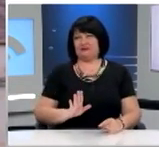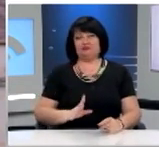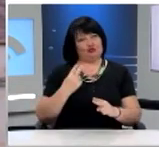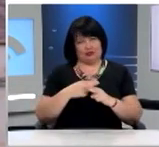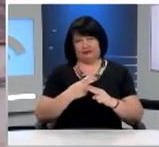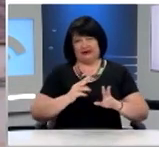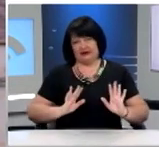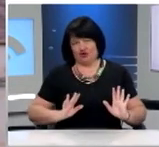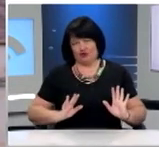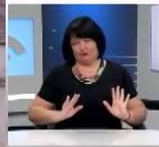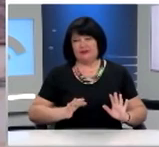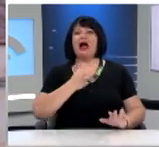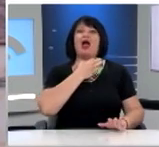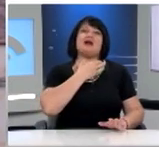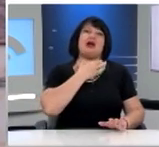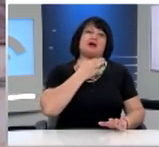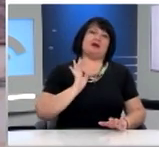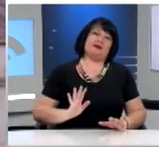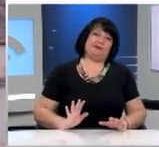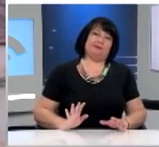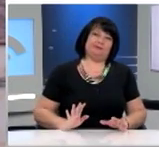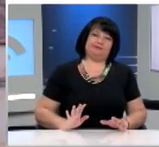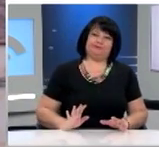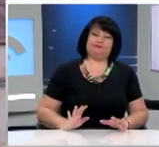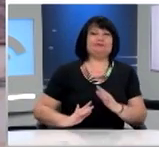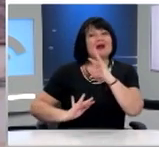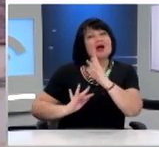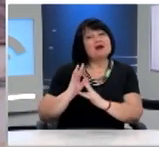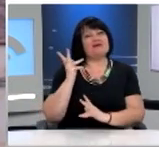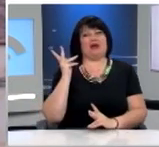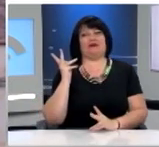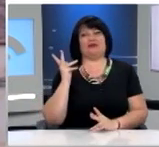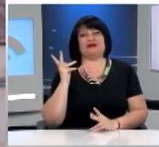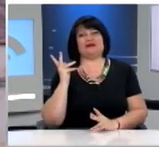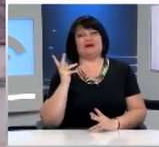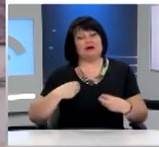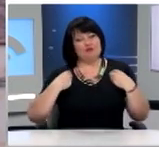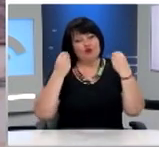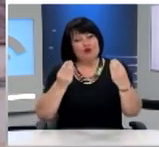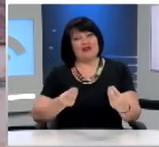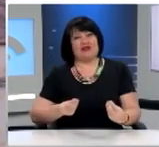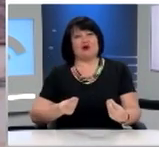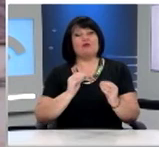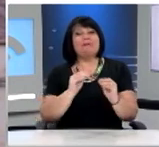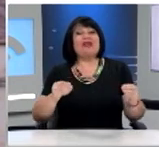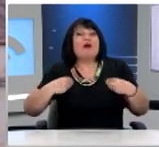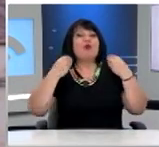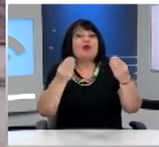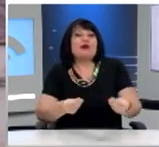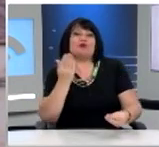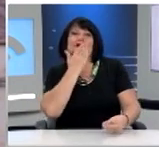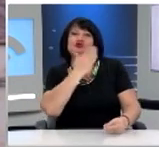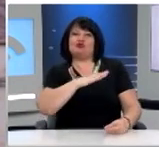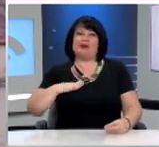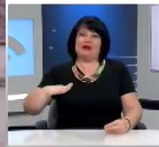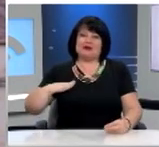μία ανάγκη για την αναβάθμιση της παρεχόμενης προς εσάς παιδείας. Η